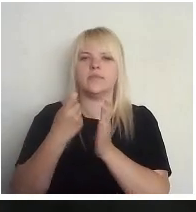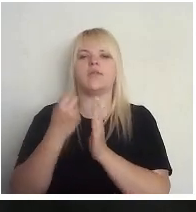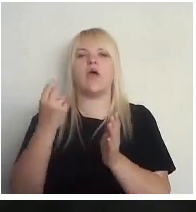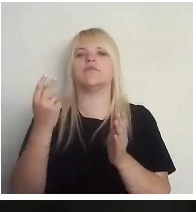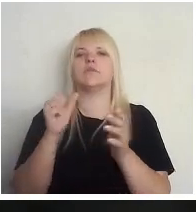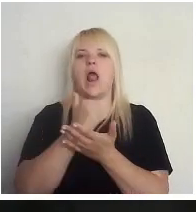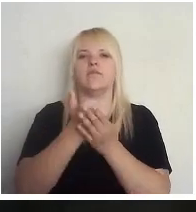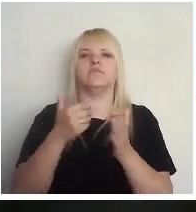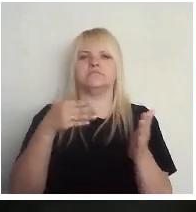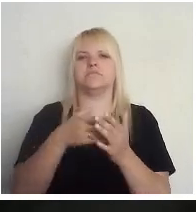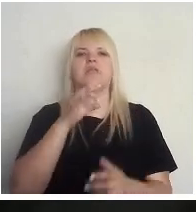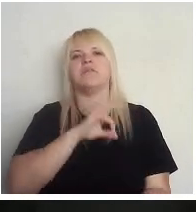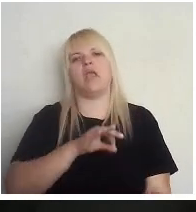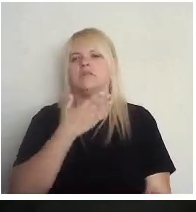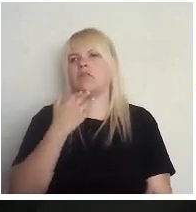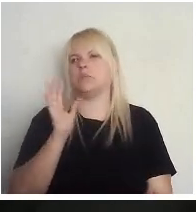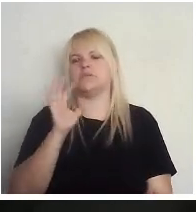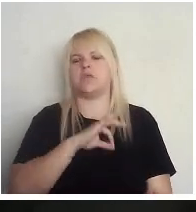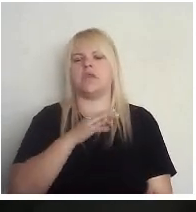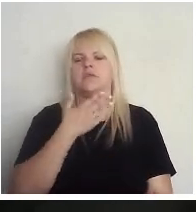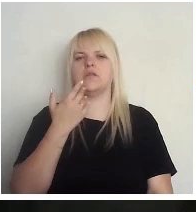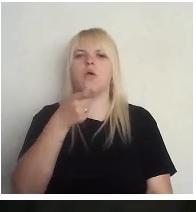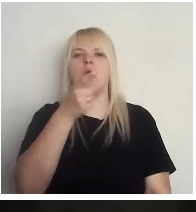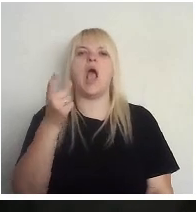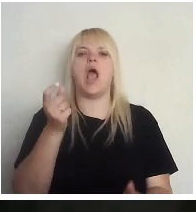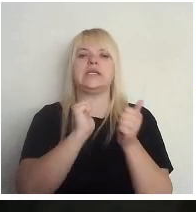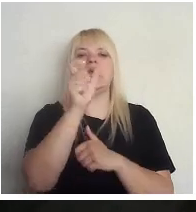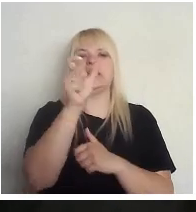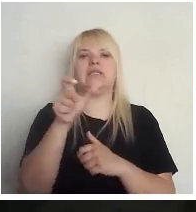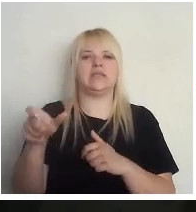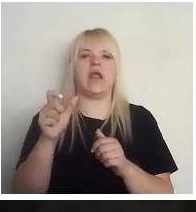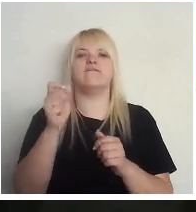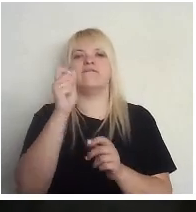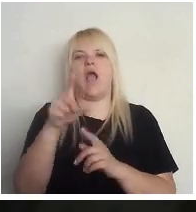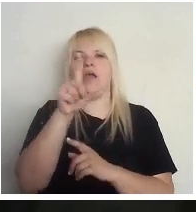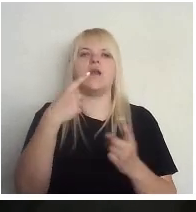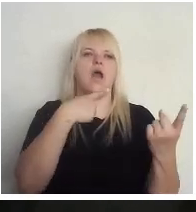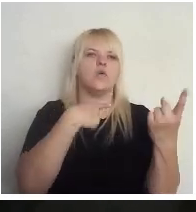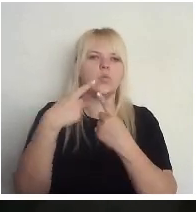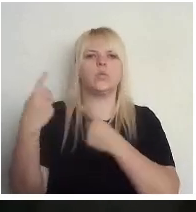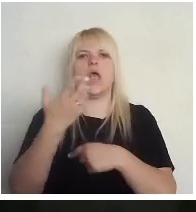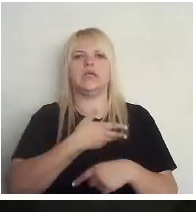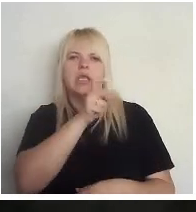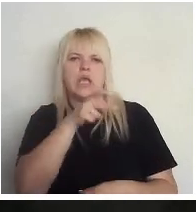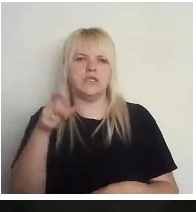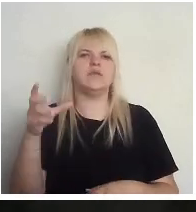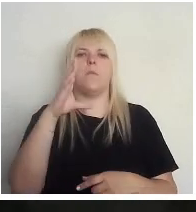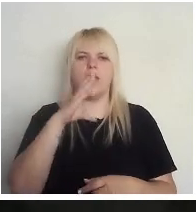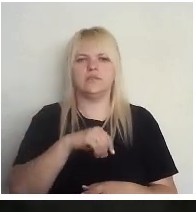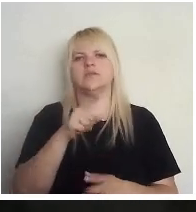jēgas trūkums, kas nozīmē, ka vienkārši kandidātiem ir labi vairāk jārunā ar iedzīvotājumu pēc tam